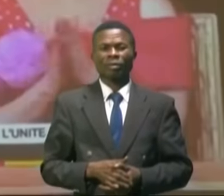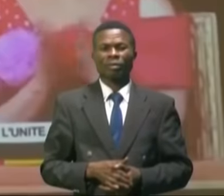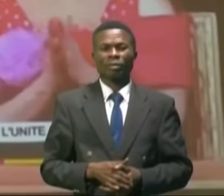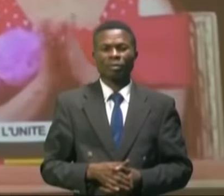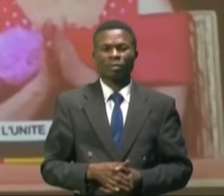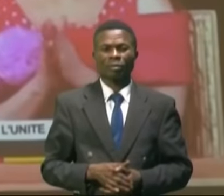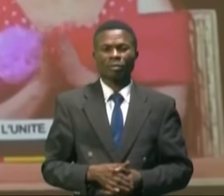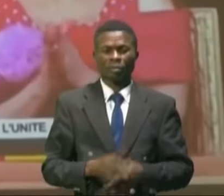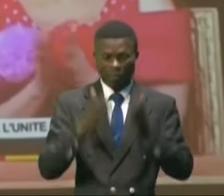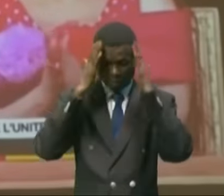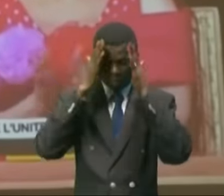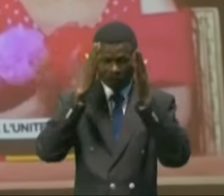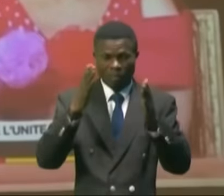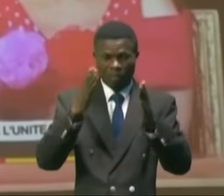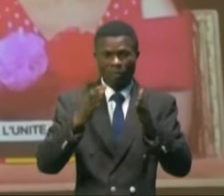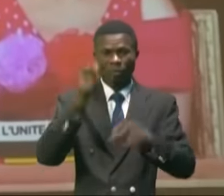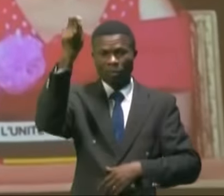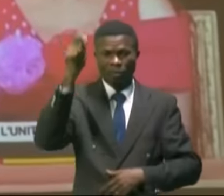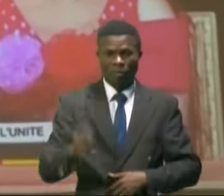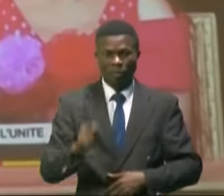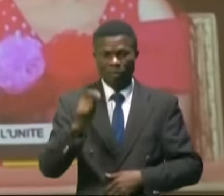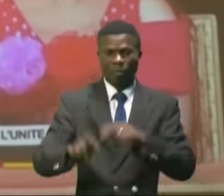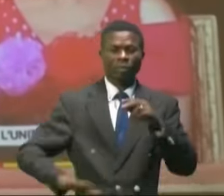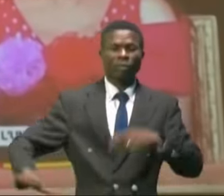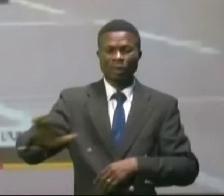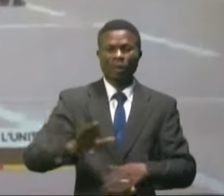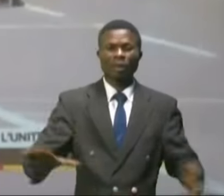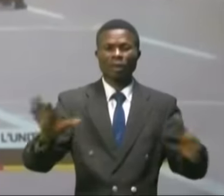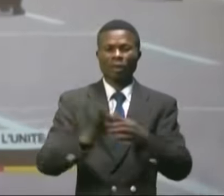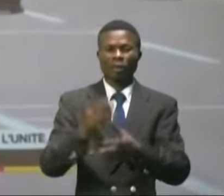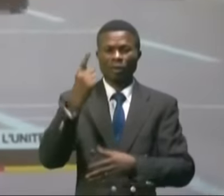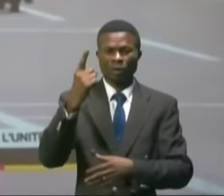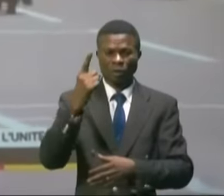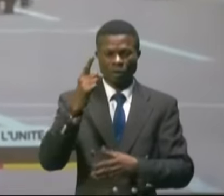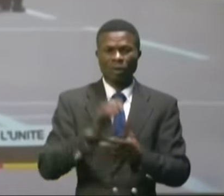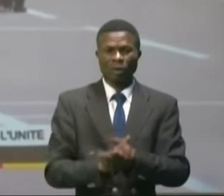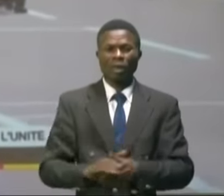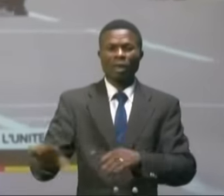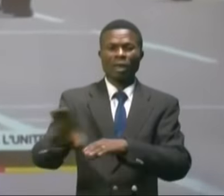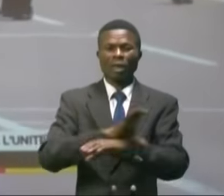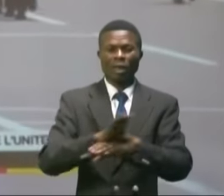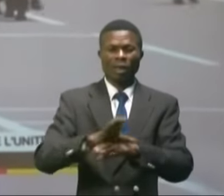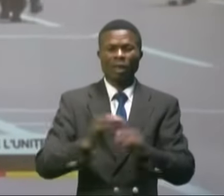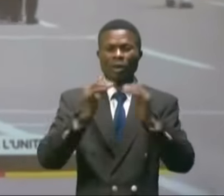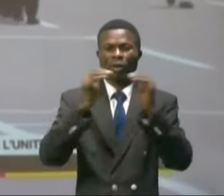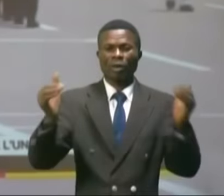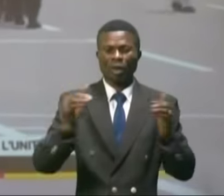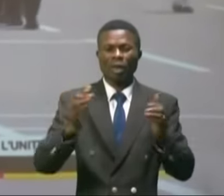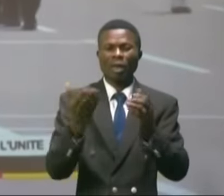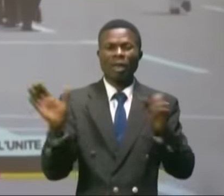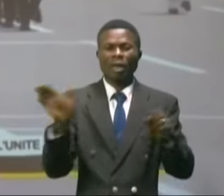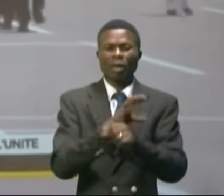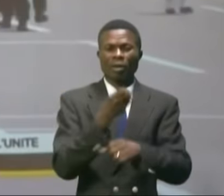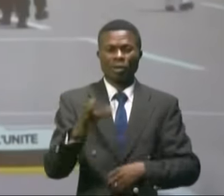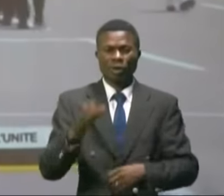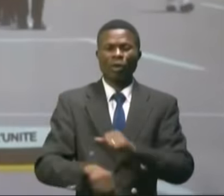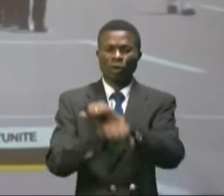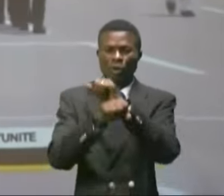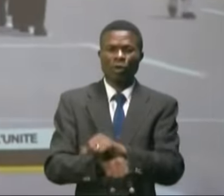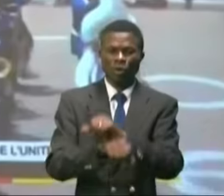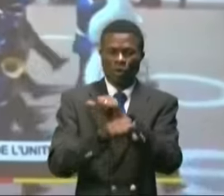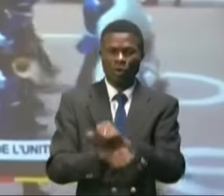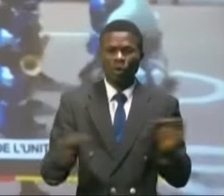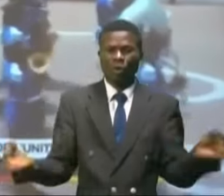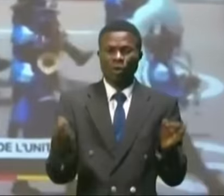Placé sous le thème « Armées et nations ensemble » pour un Cameroun uni, pacifique et prospère, la traditionnelle fête